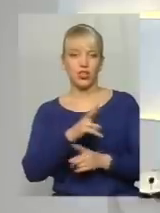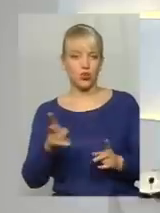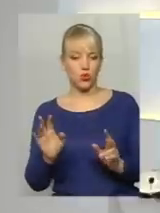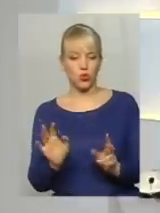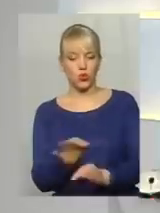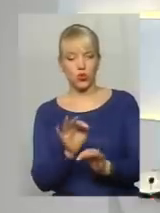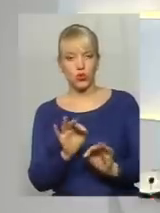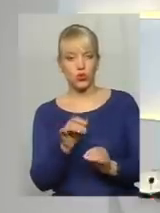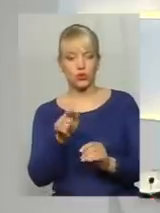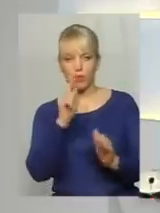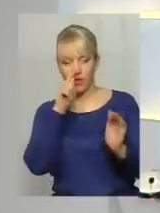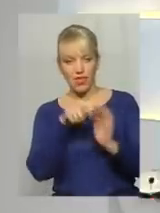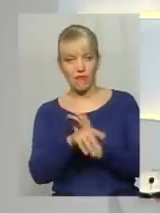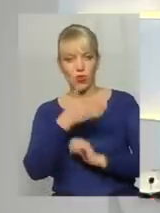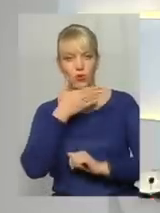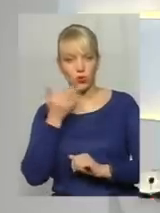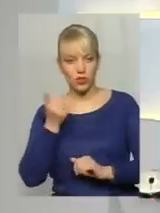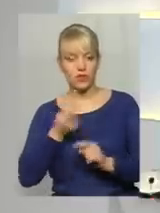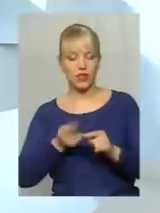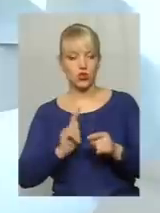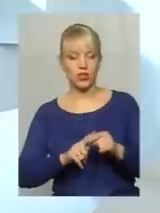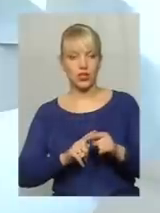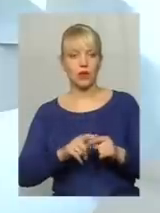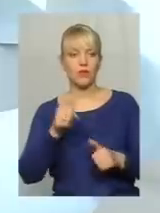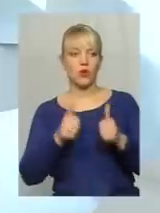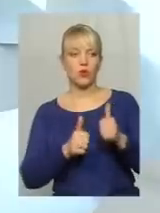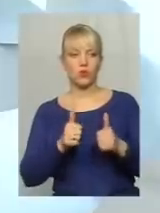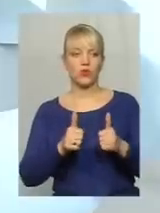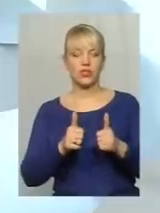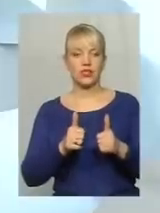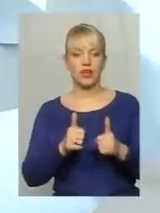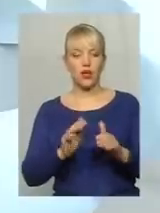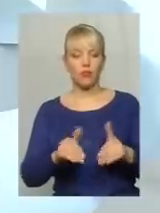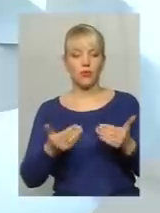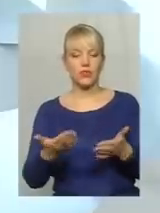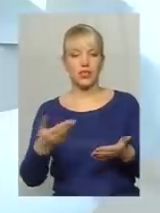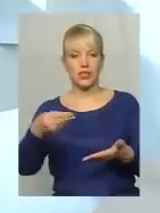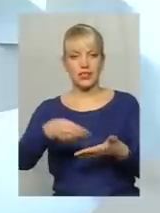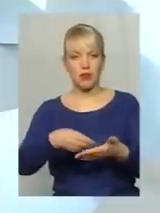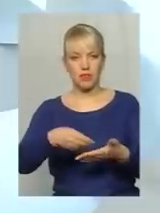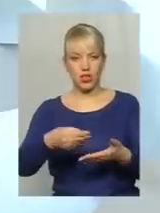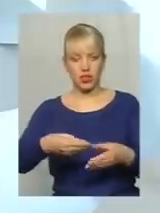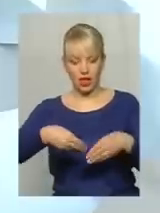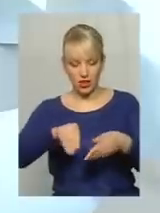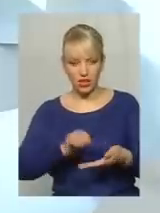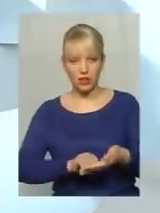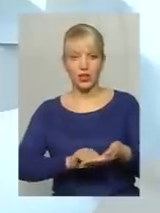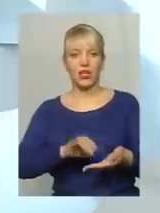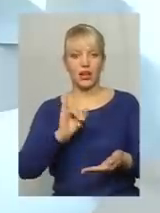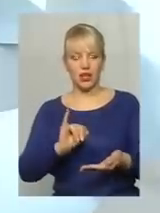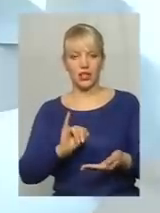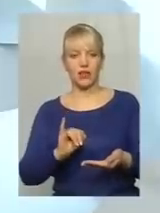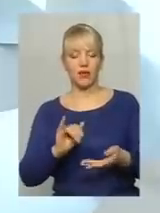не втрутився до тих конкурсних пропозицій, які в запечатаних конвертах. І, відповідно, потім